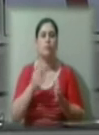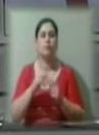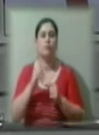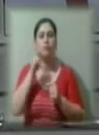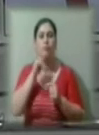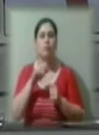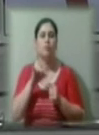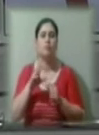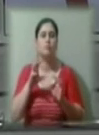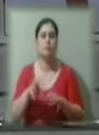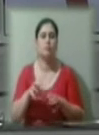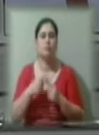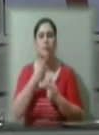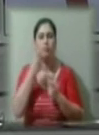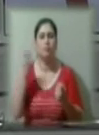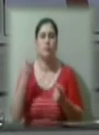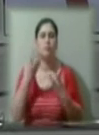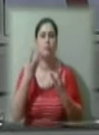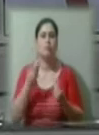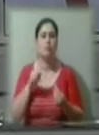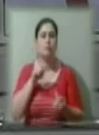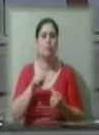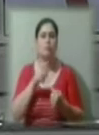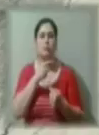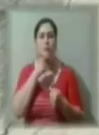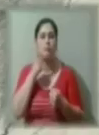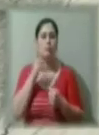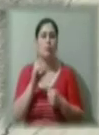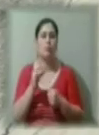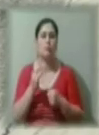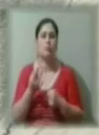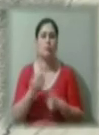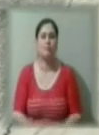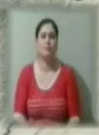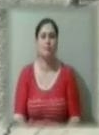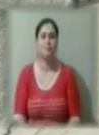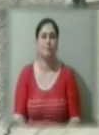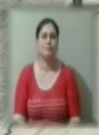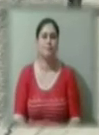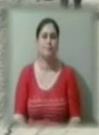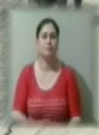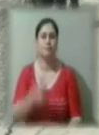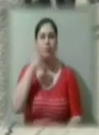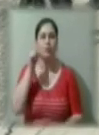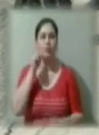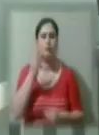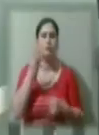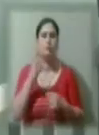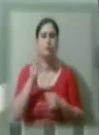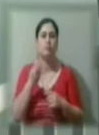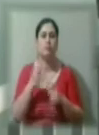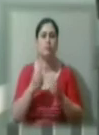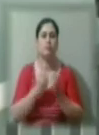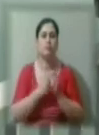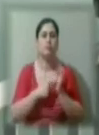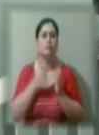проголошено Днем спротиву Криму російській окупації. Вчора, 3 березня, до 6-ї річниці окупації